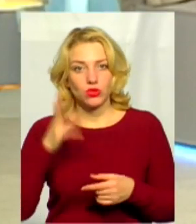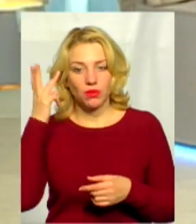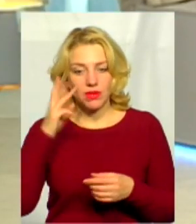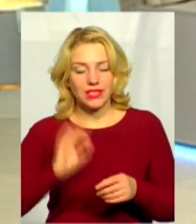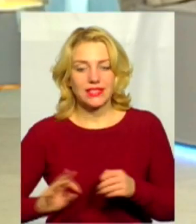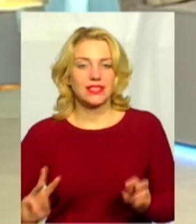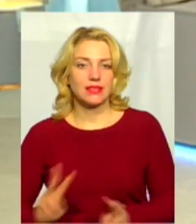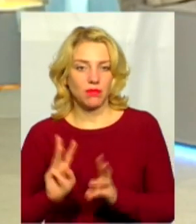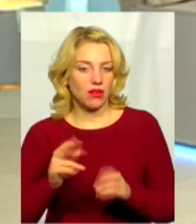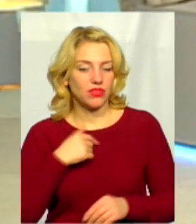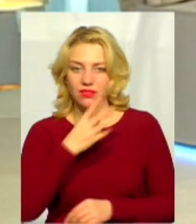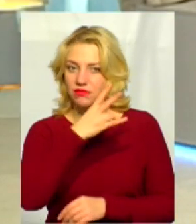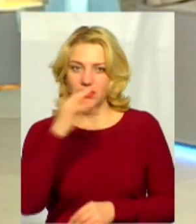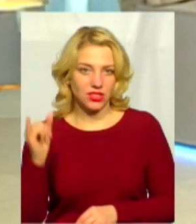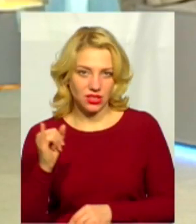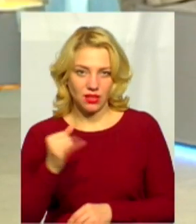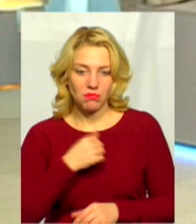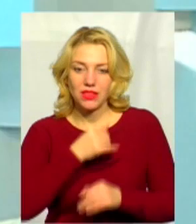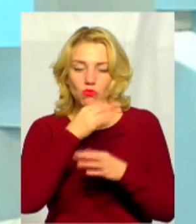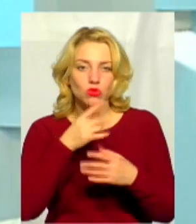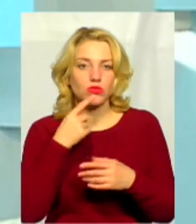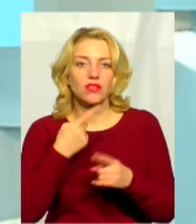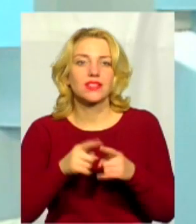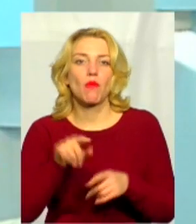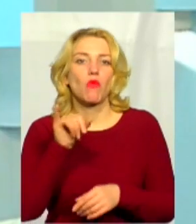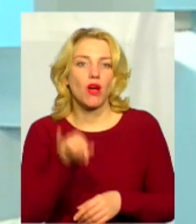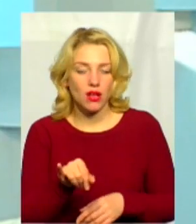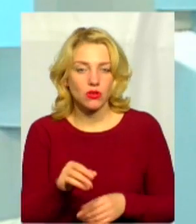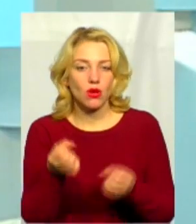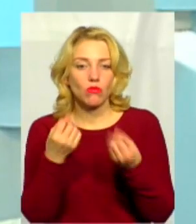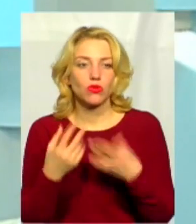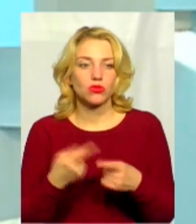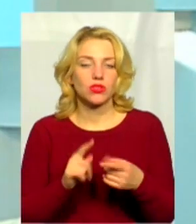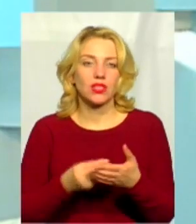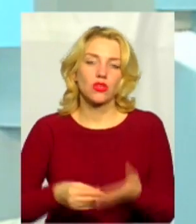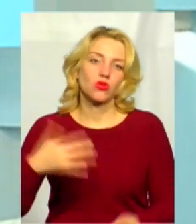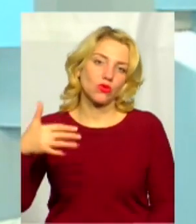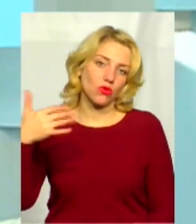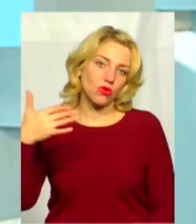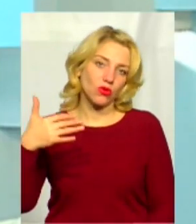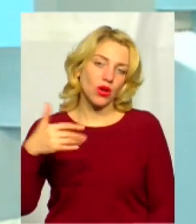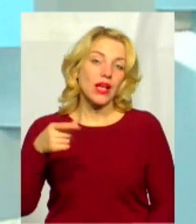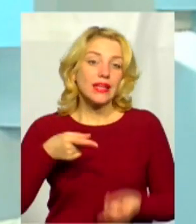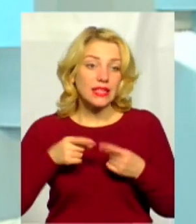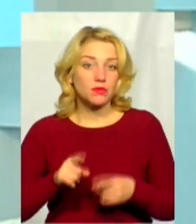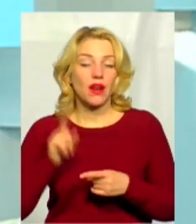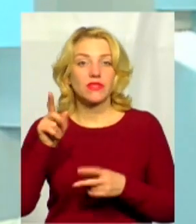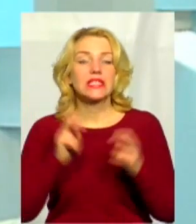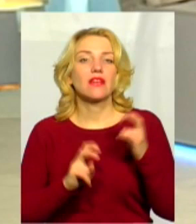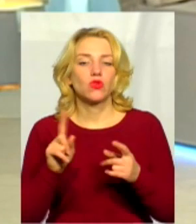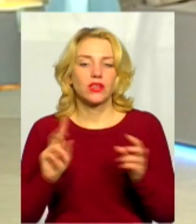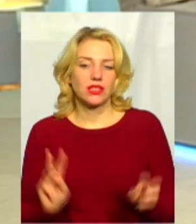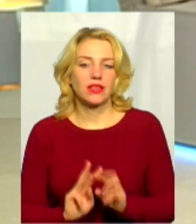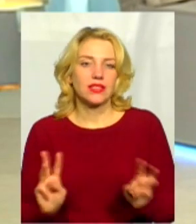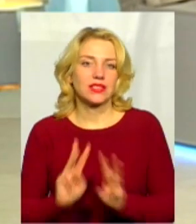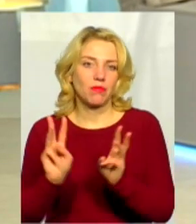спалювальний завод, але не тому, що це неефективно і не тому, що це погано. Тому, що це надзвичайно дорого. Насправді, там завод, який спалює відходи,